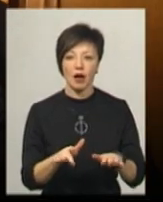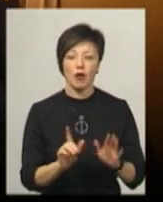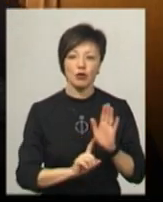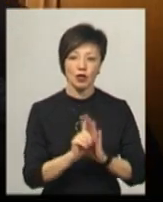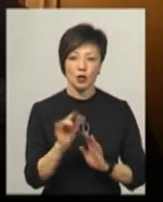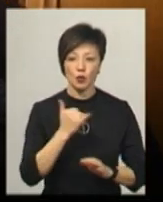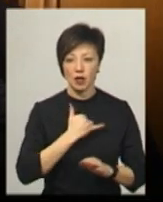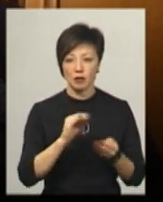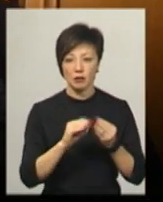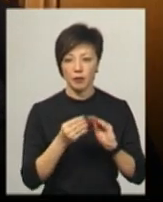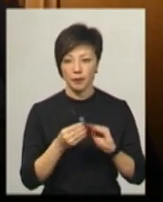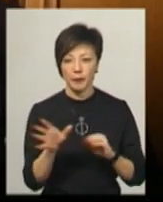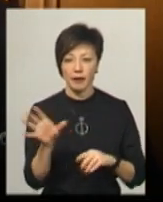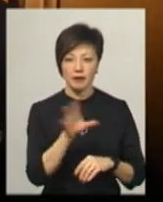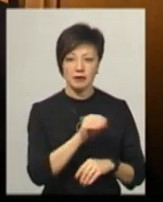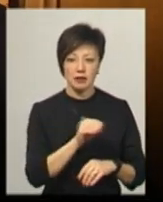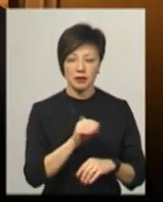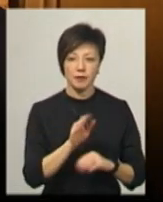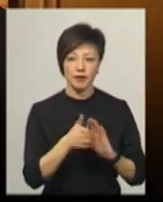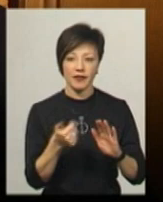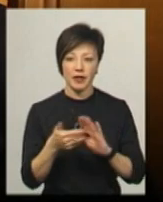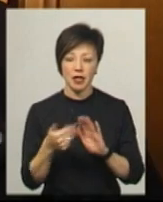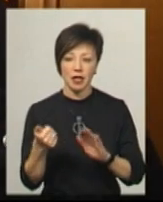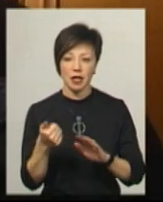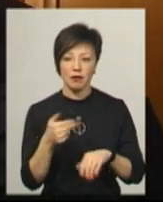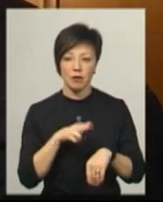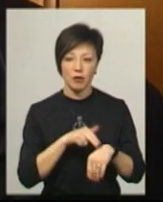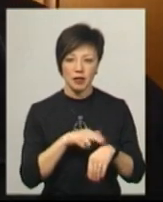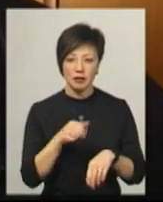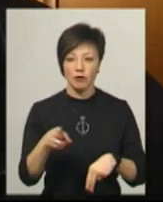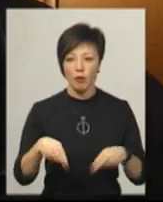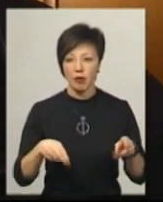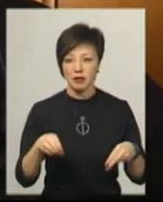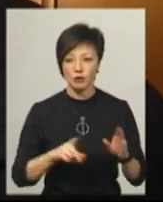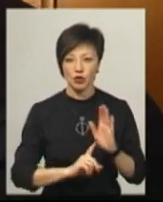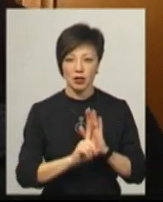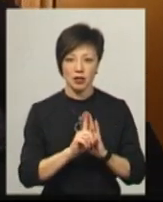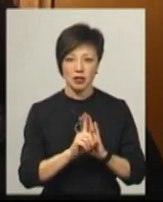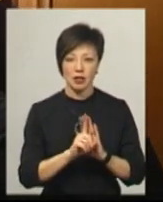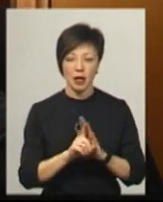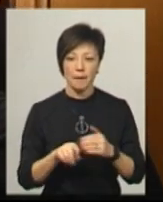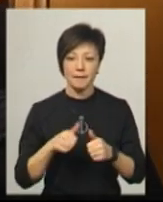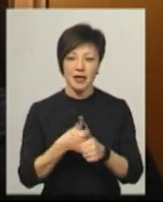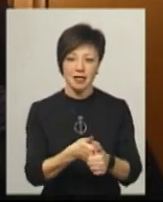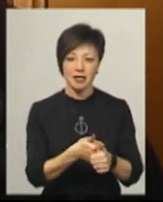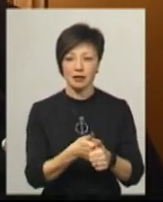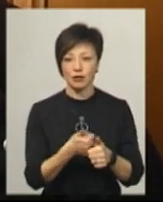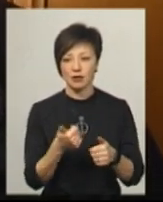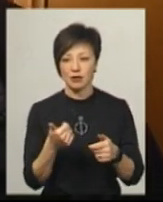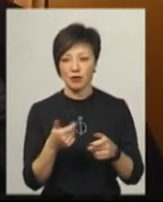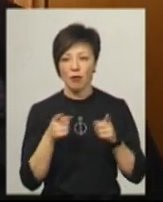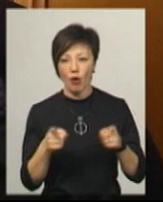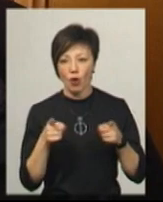нюанси, виклики міліції операційну, почалися переслідування, якісь нагинання,